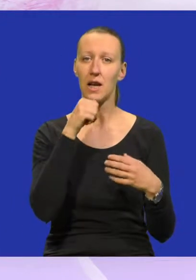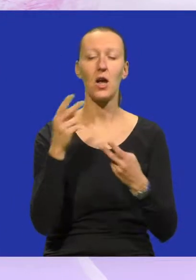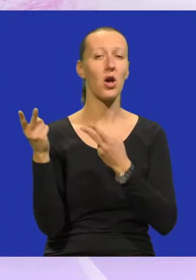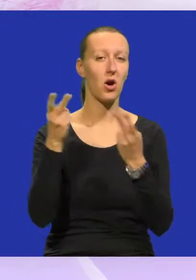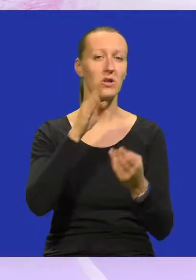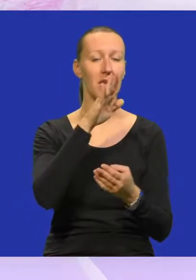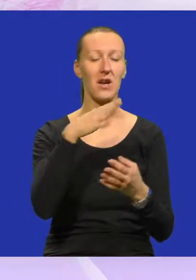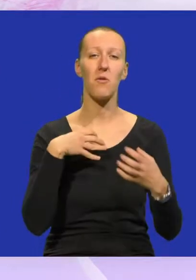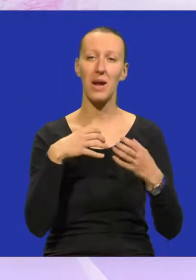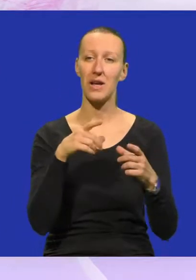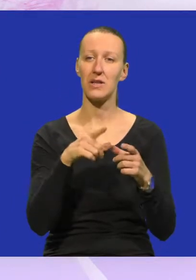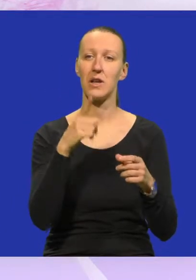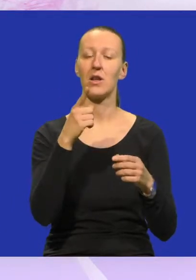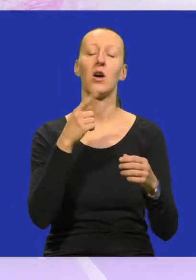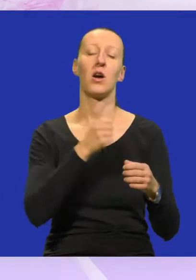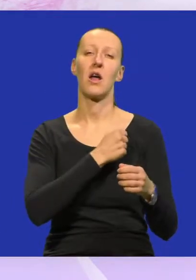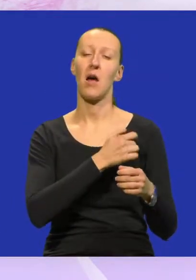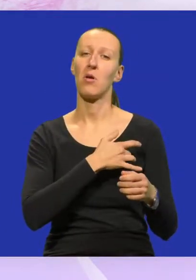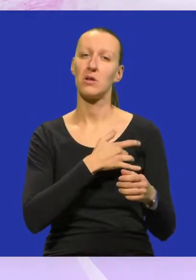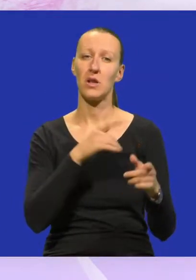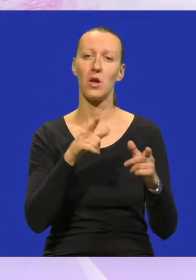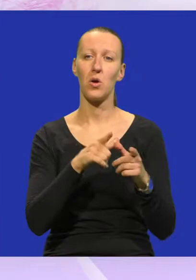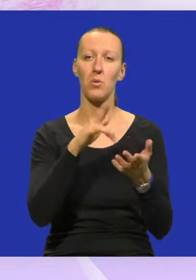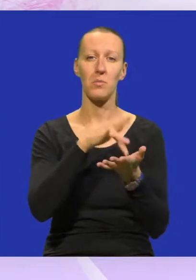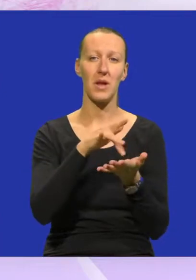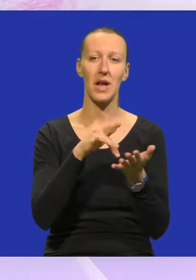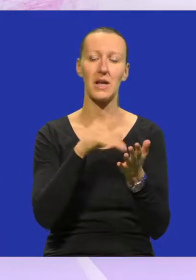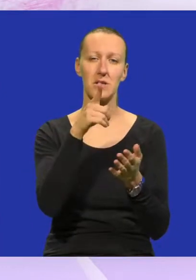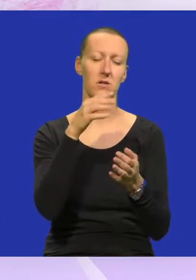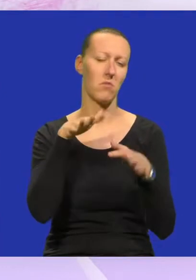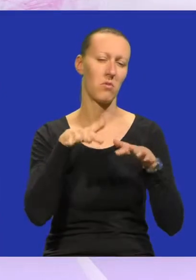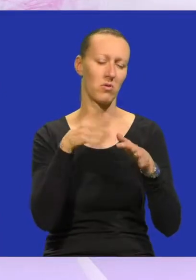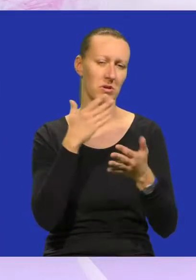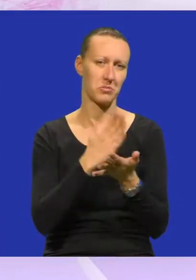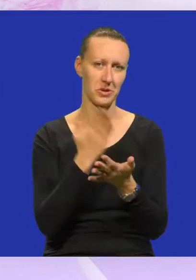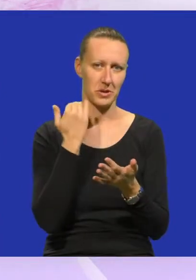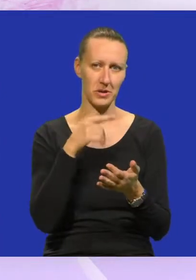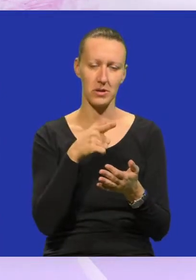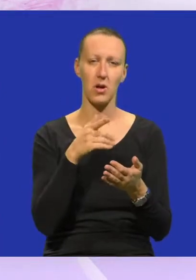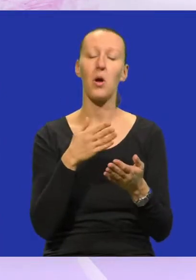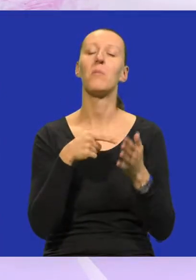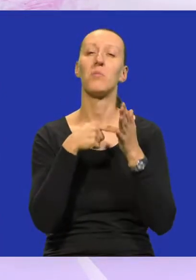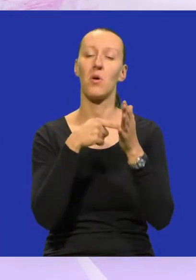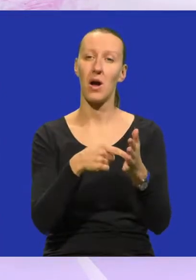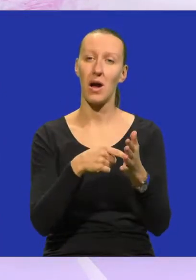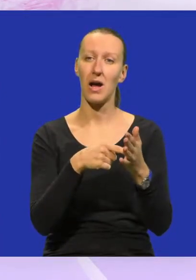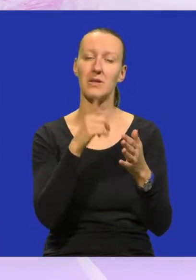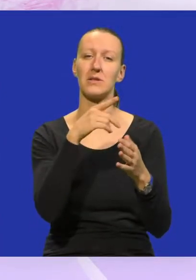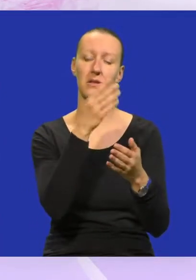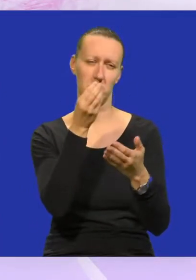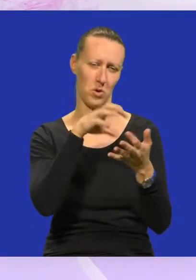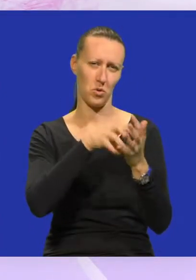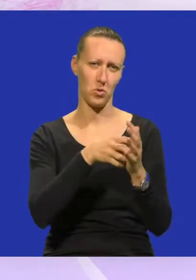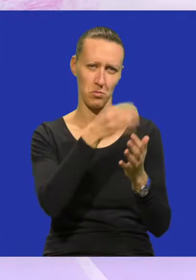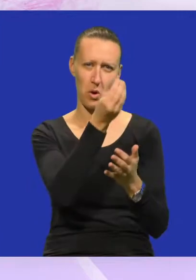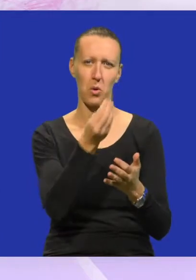gostovanju njihove predstave Vitez željeznog srca u područjima pogođenim potresom. Predstavljamo grafičku mapu grupe autora